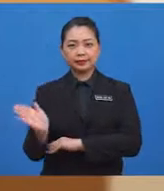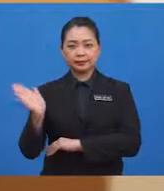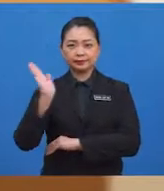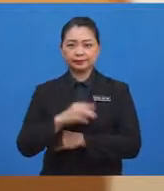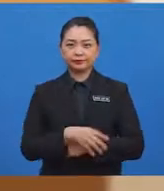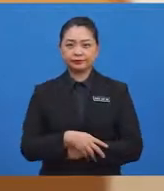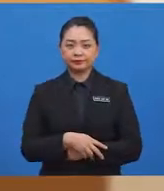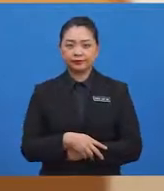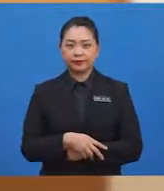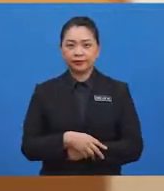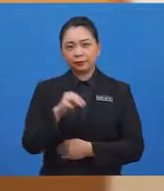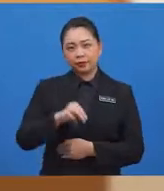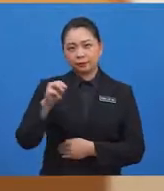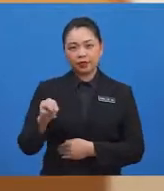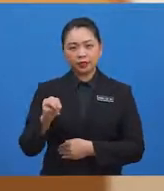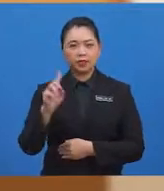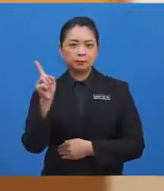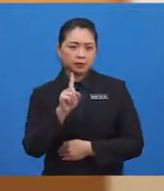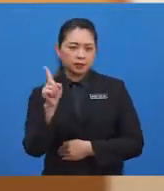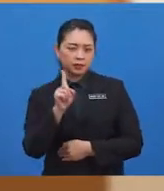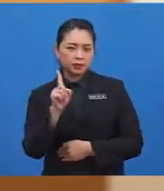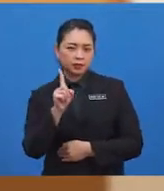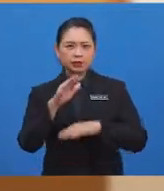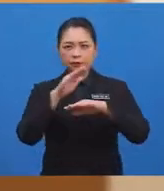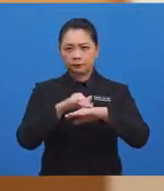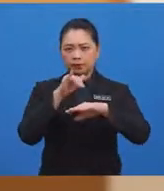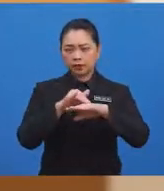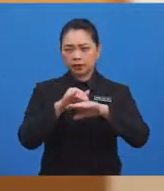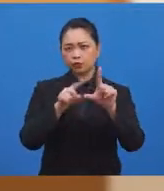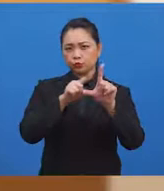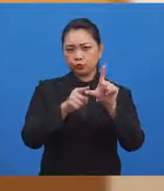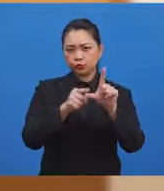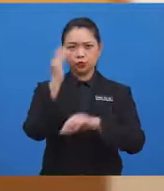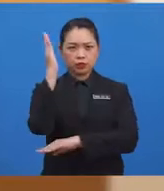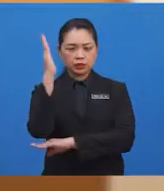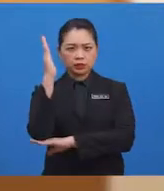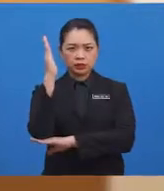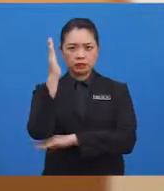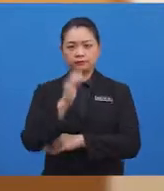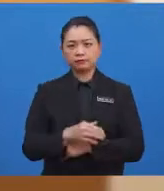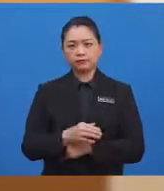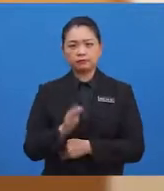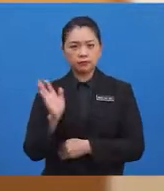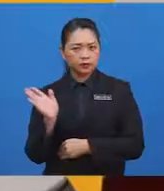-murid, yang manakah dikatakan sudut tegak? Yang ini?